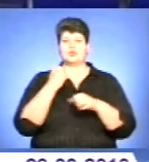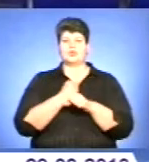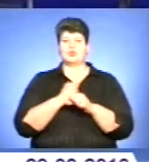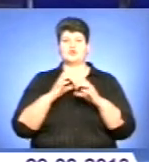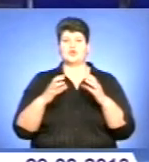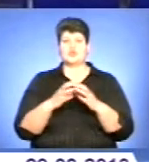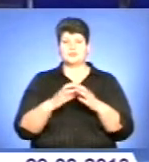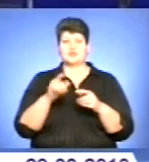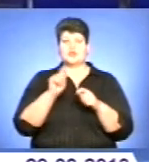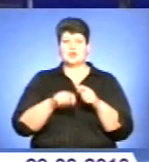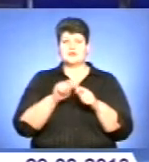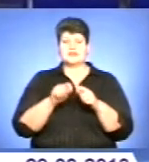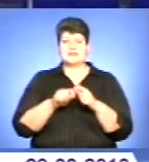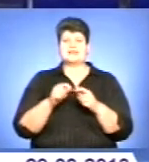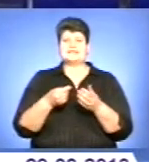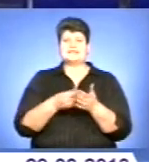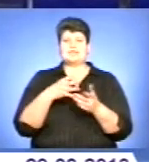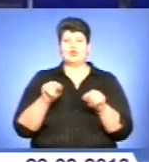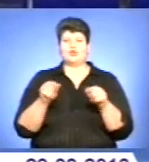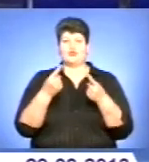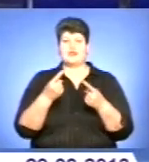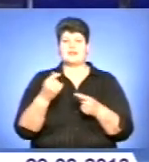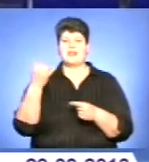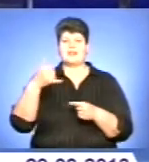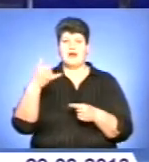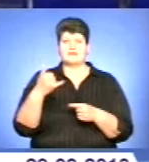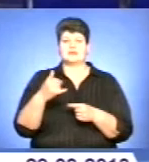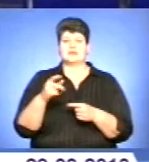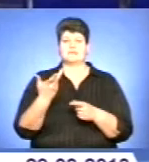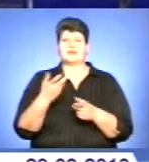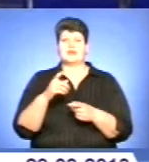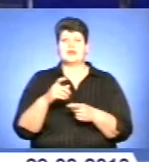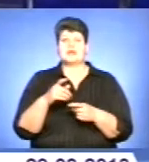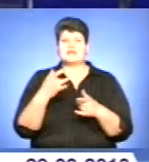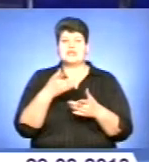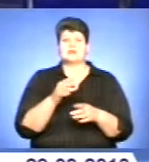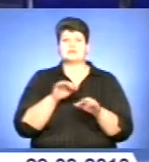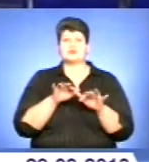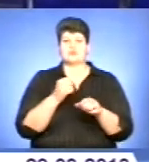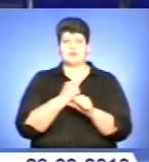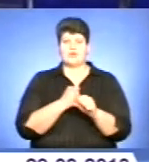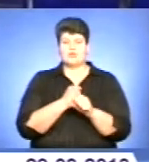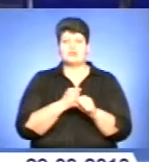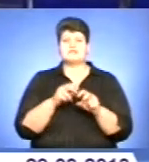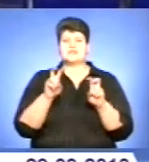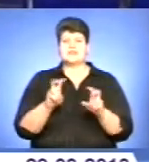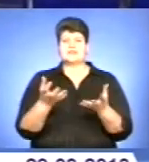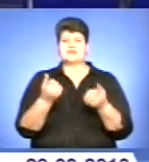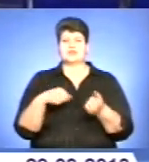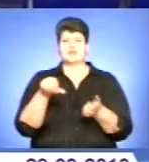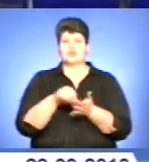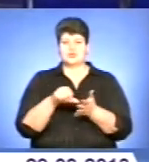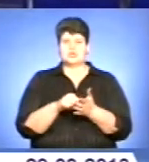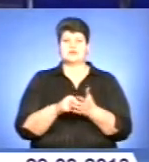групи з досліджень питань ціноотворення на ринках нафти та нафтопродуктів і їх способів роботи. У засіданні взяли участь керівники